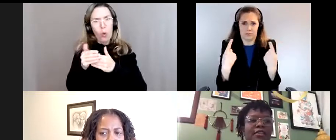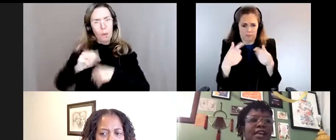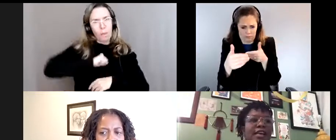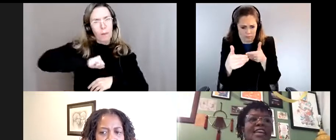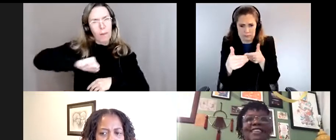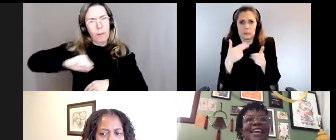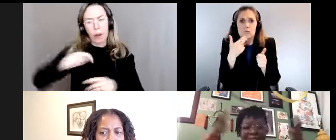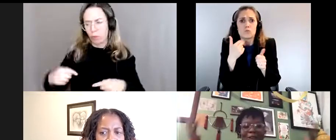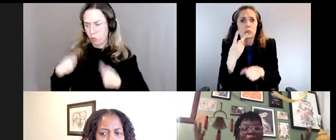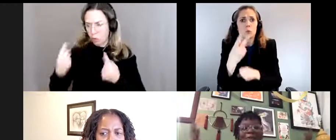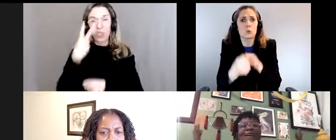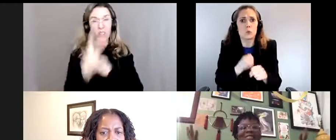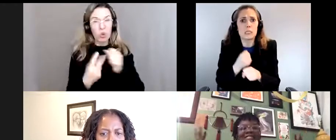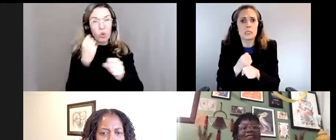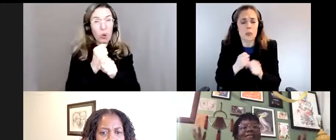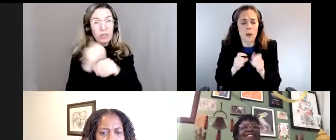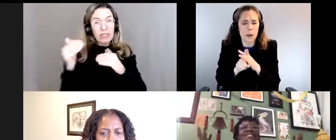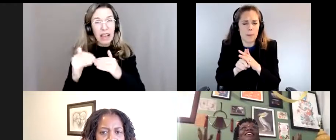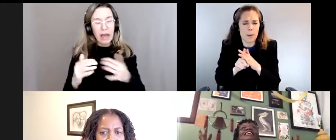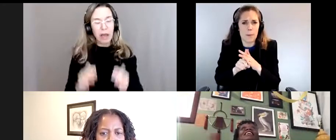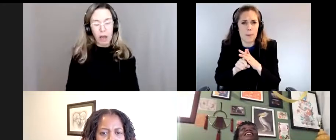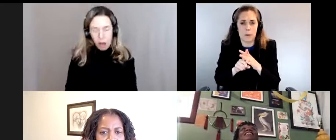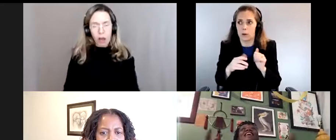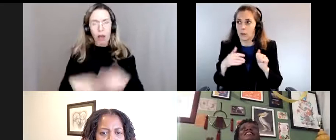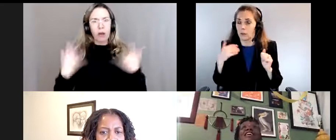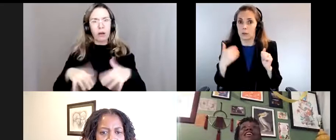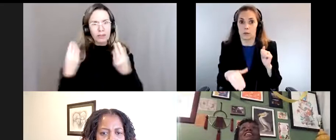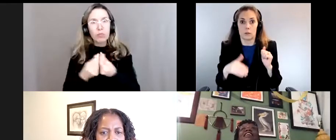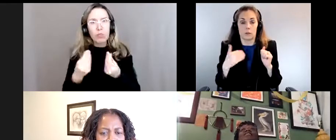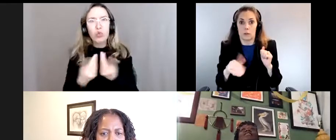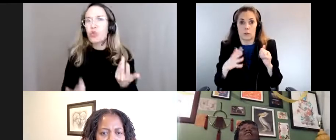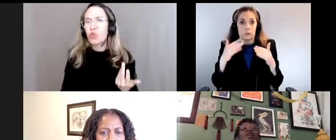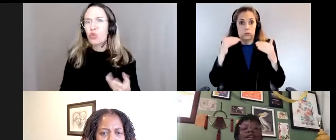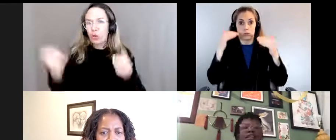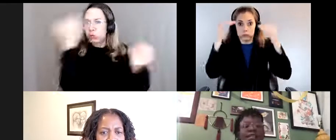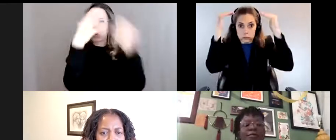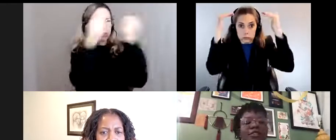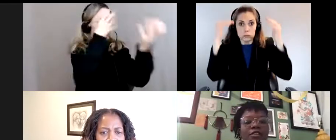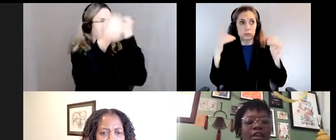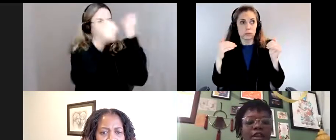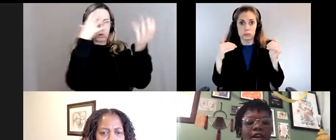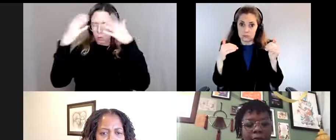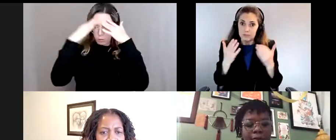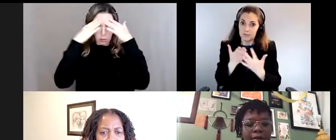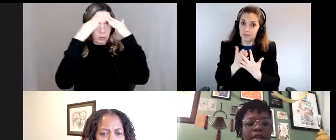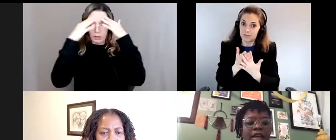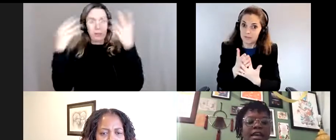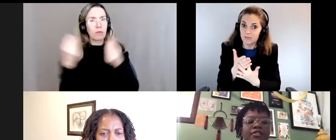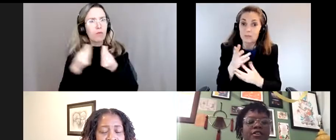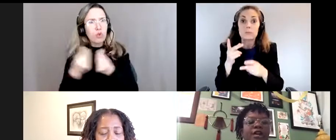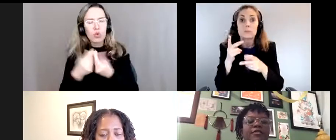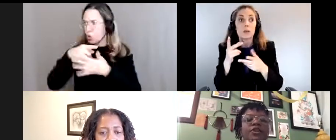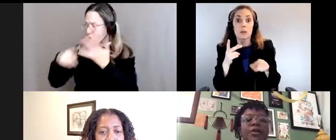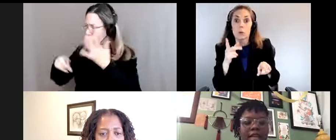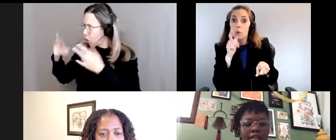arrivé dans les dernières deux années, c'est beaucoup d'informations à naviguer et beaucoup de choses